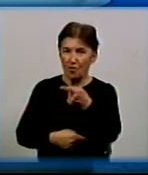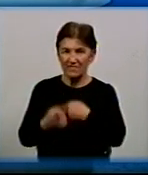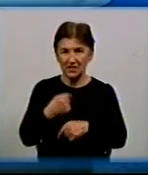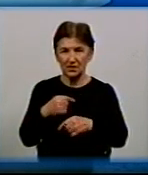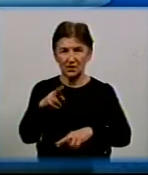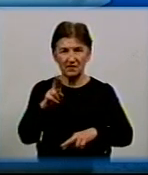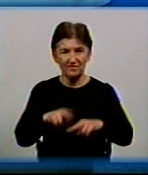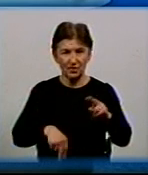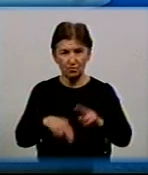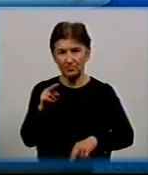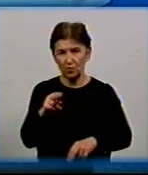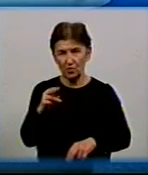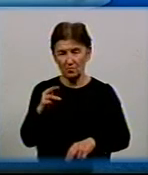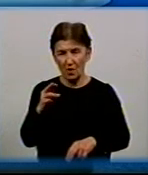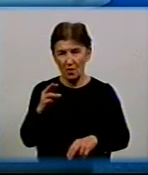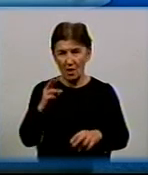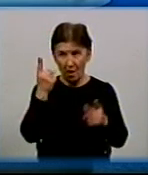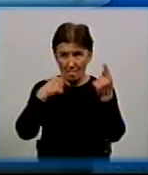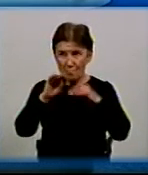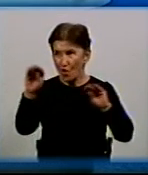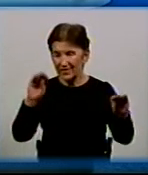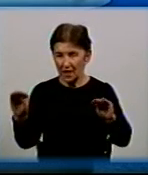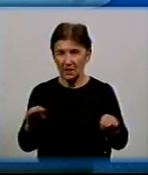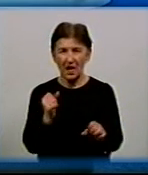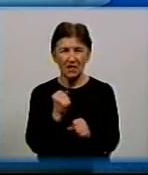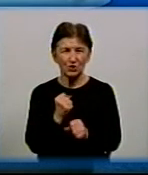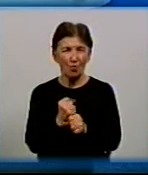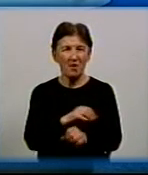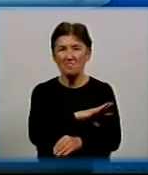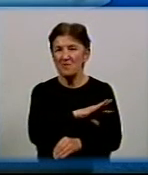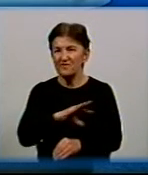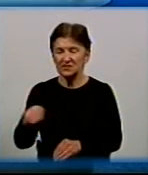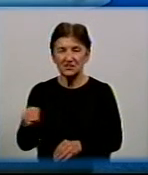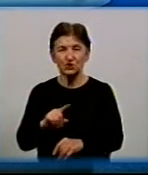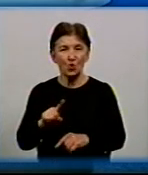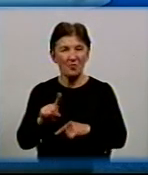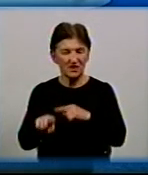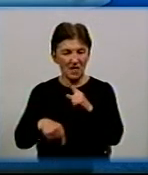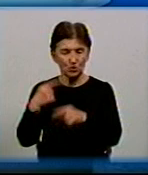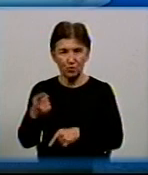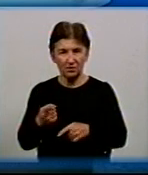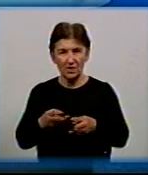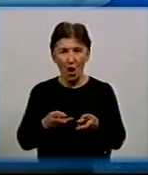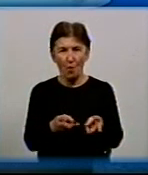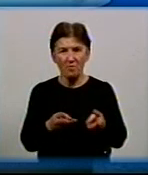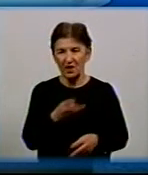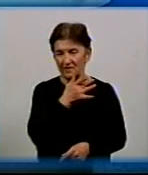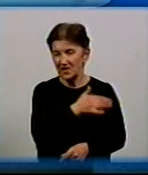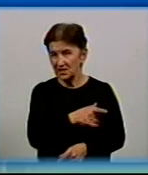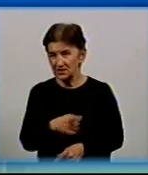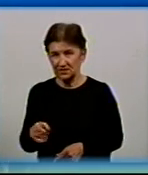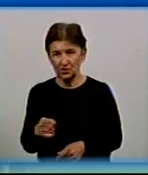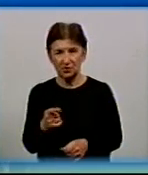відбудуємо фінансову модель, зрозуміло, зробимо все, щоб в наступний опалювальний сезон війти, як тому